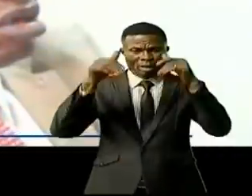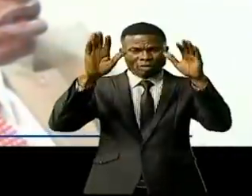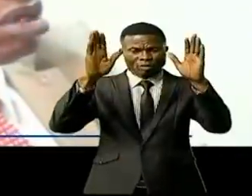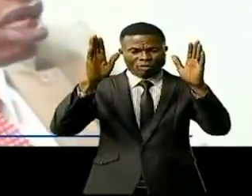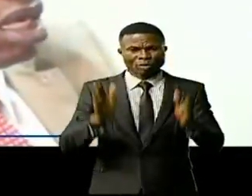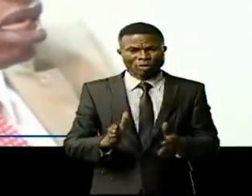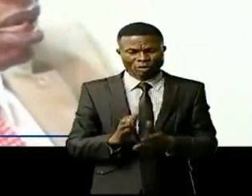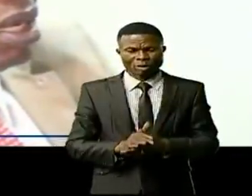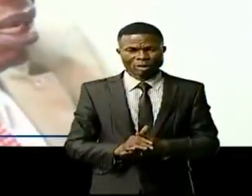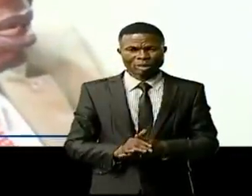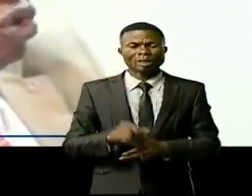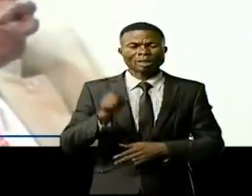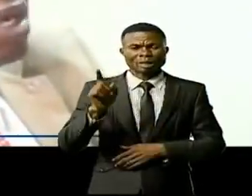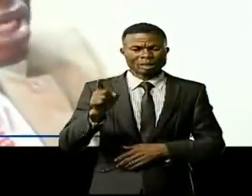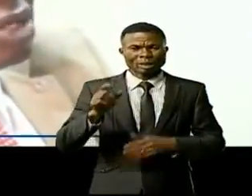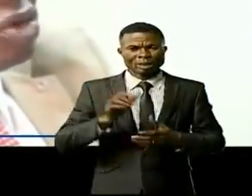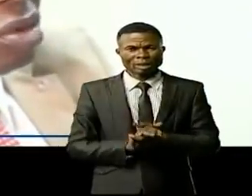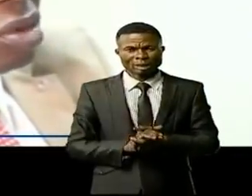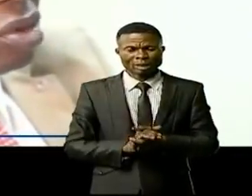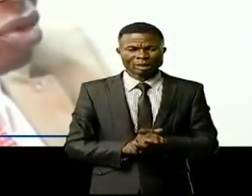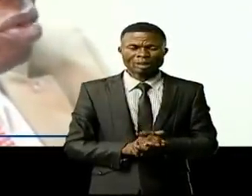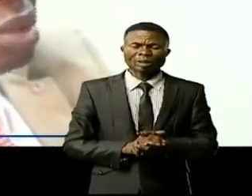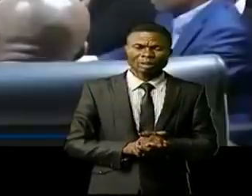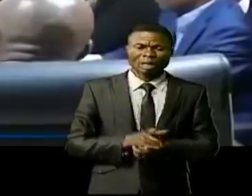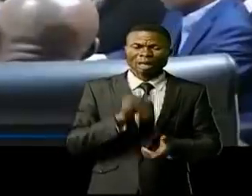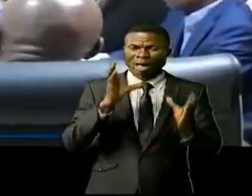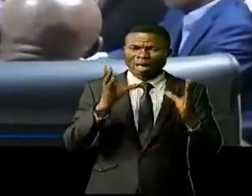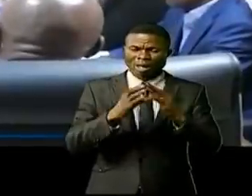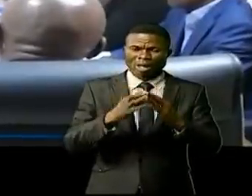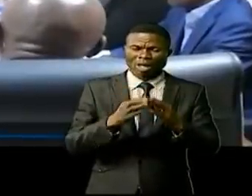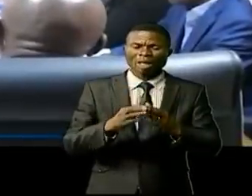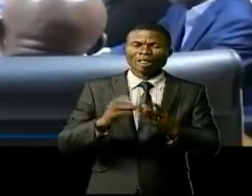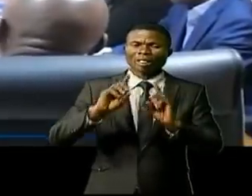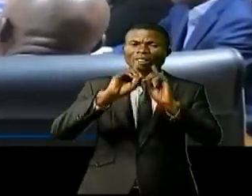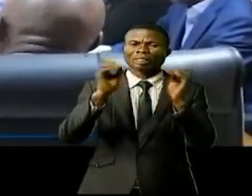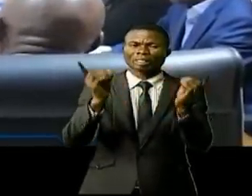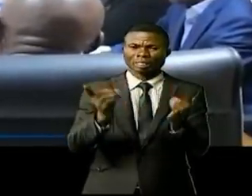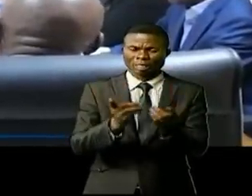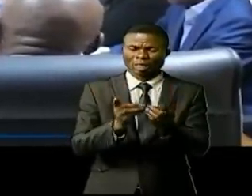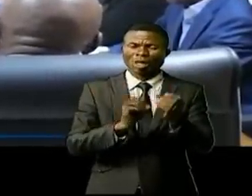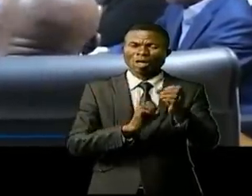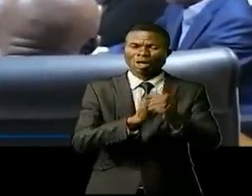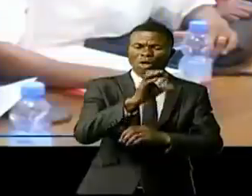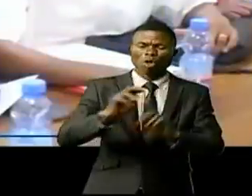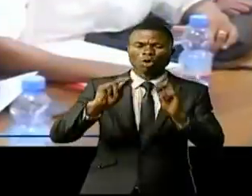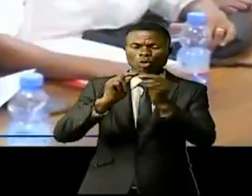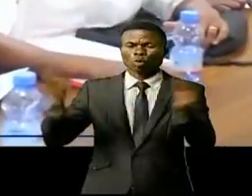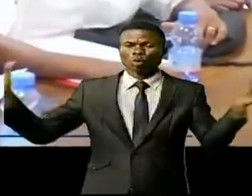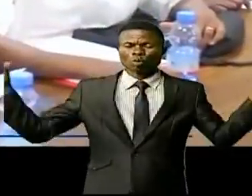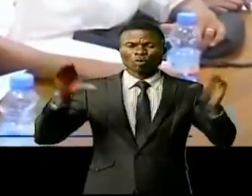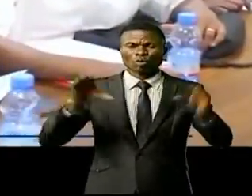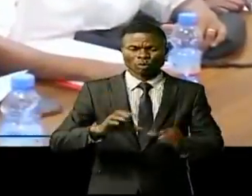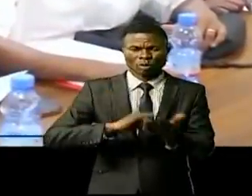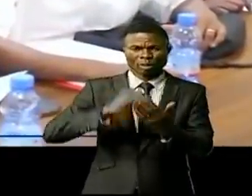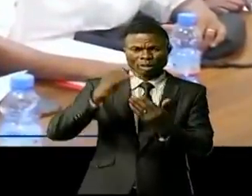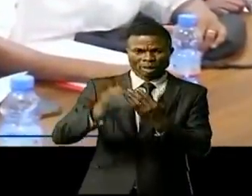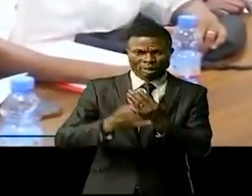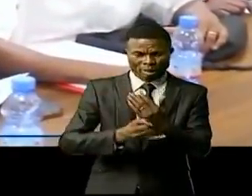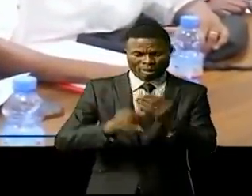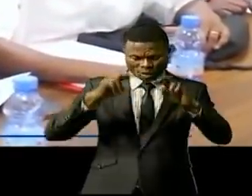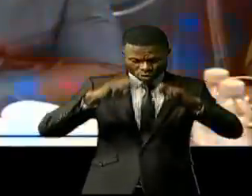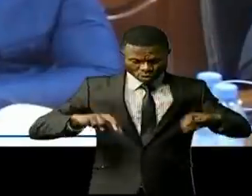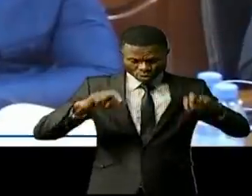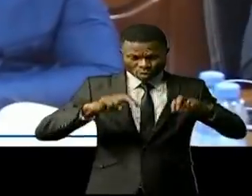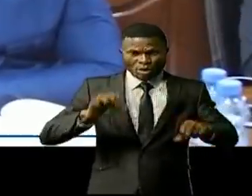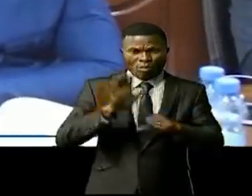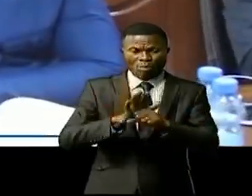Pius Dipambaka Bakazolay, avec des délégués des différents groupes concernés dans ce projet où ils ont examiné les